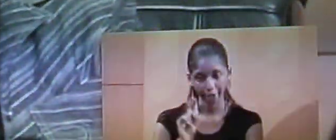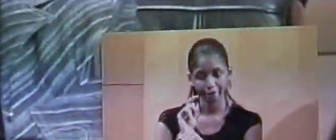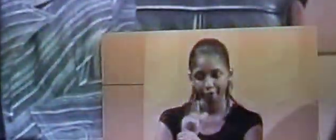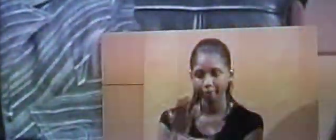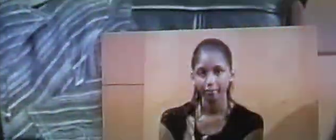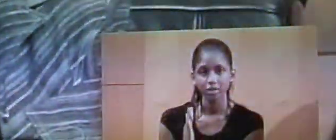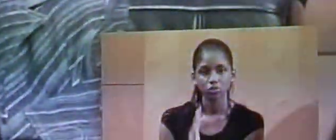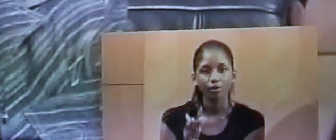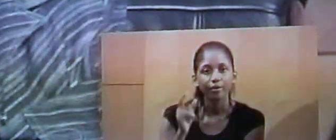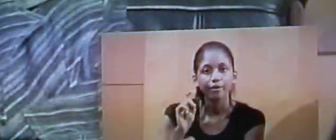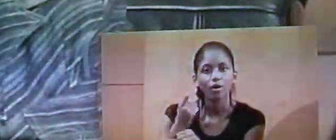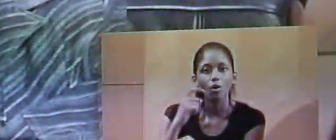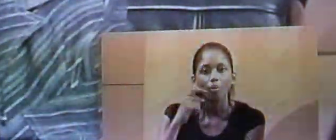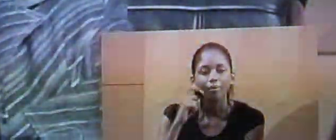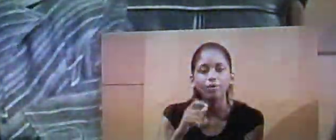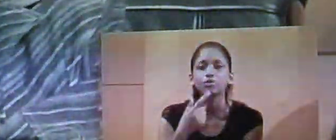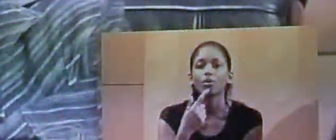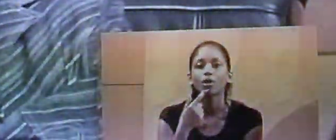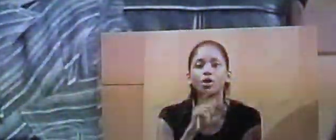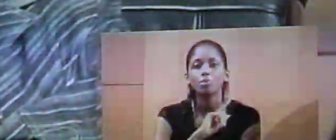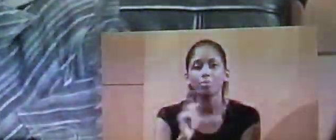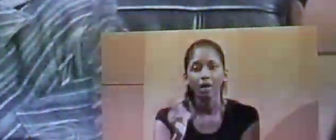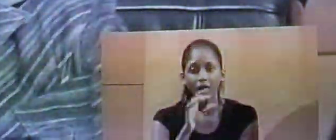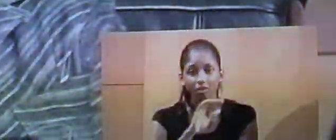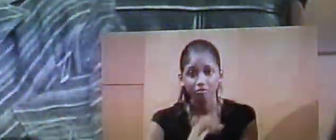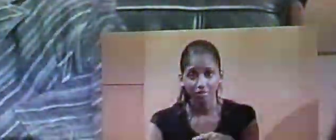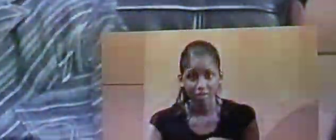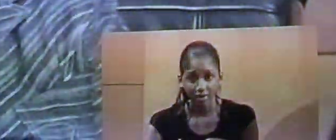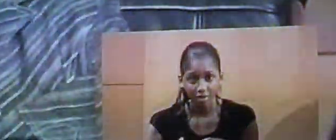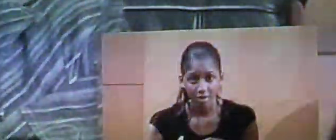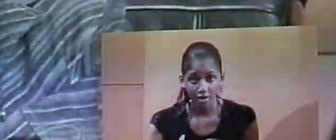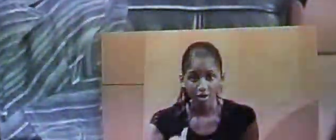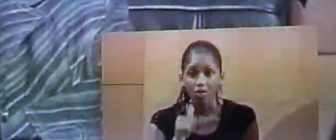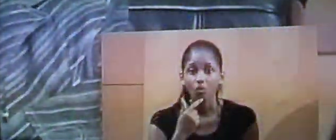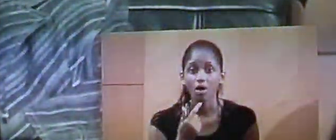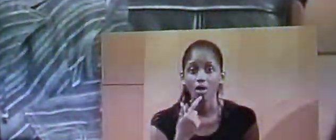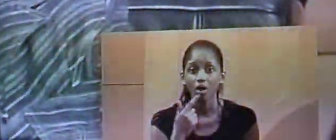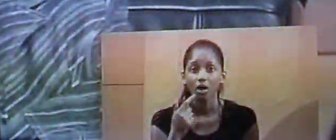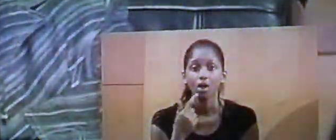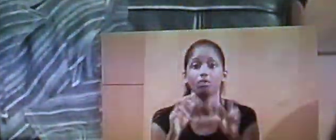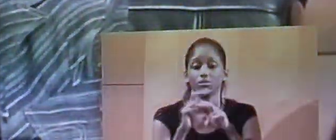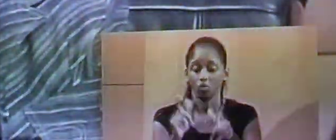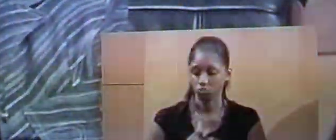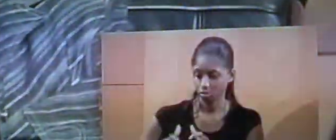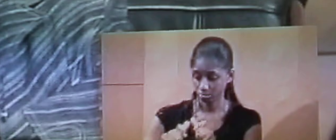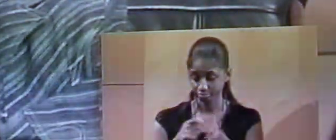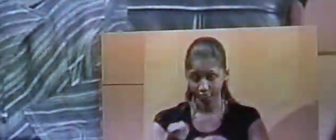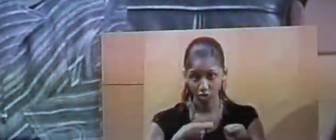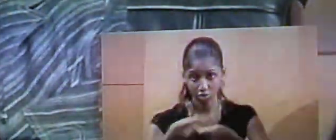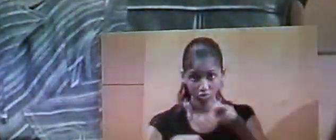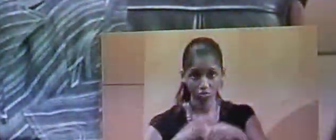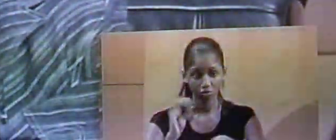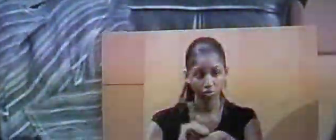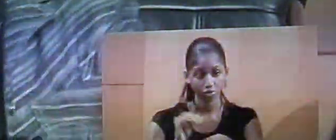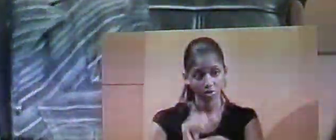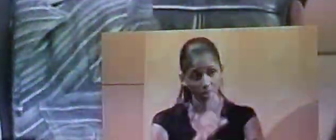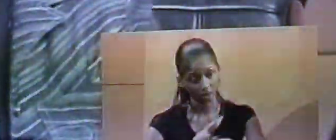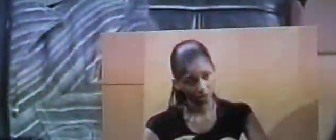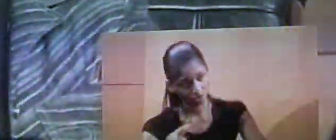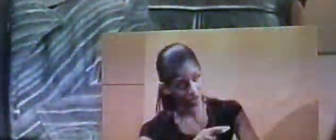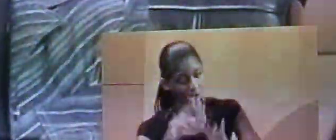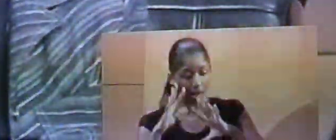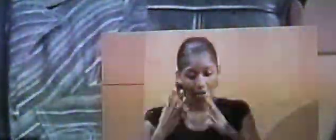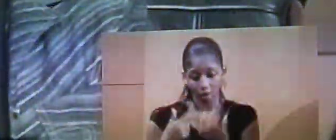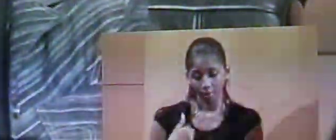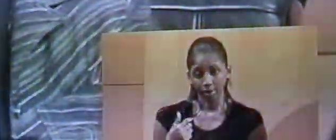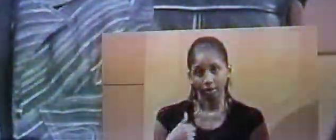de ne pas avoir fait un examen de gestion du conseil régional. Eh bien,